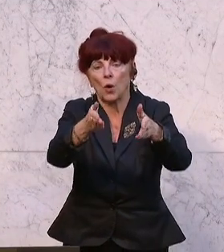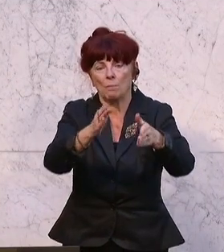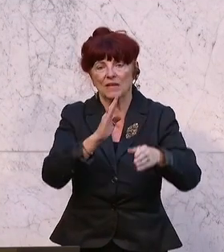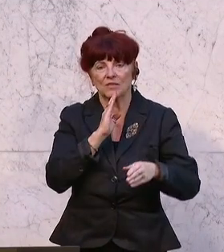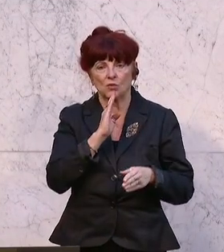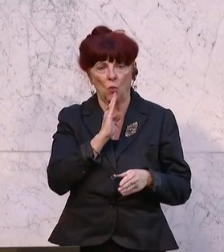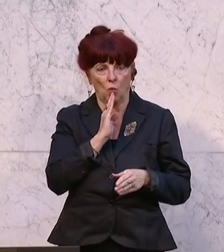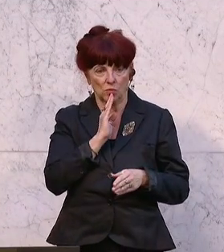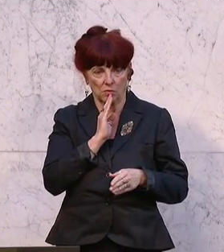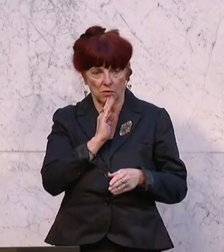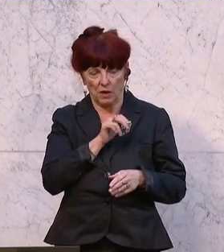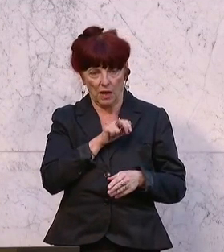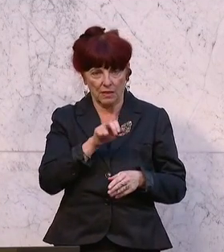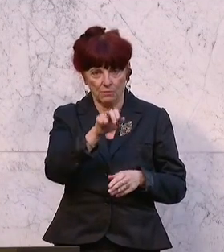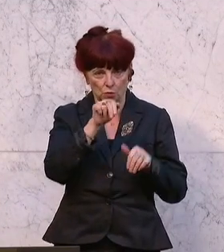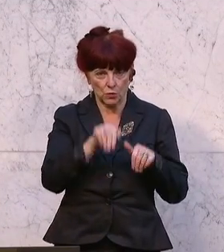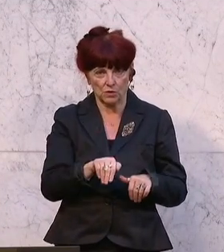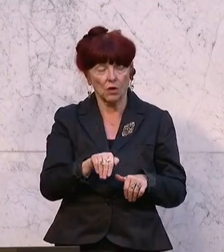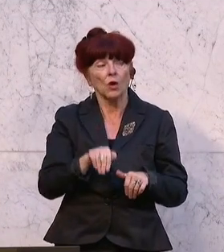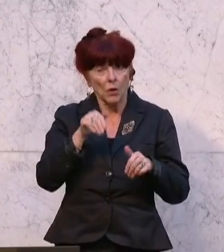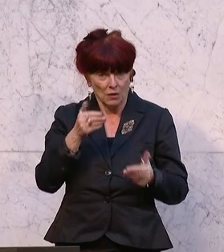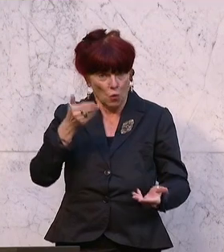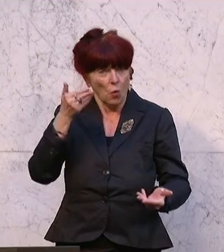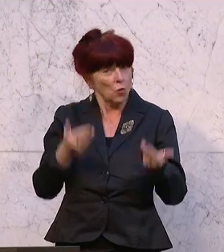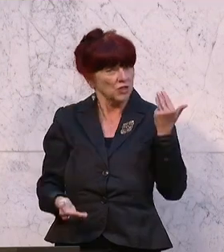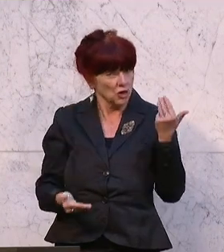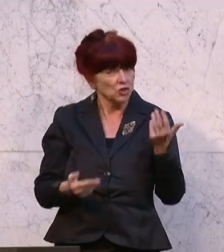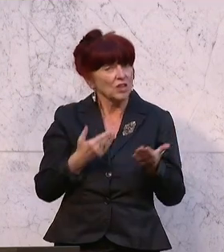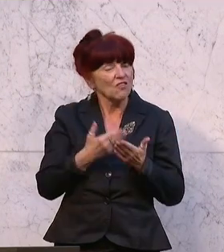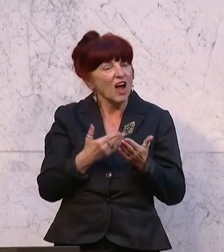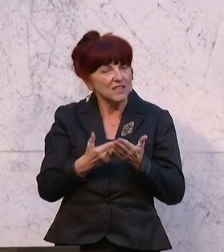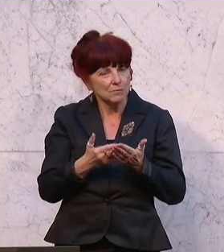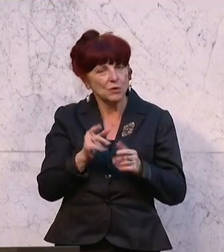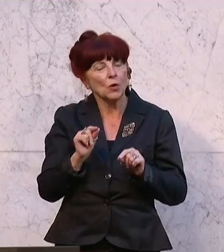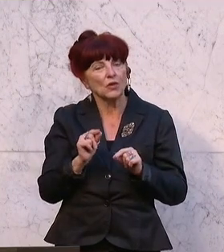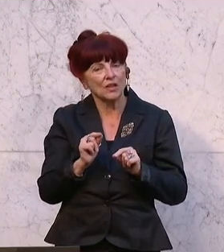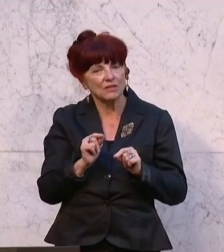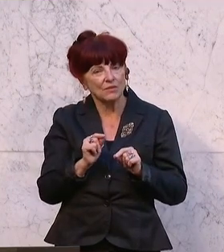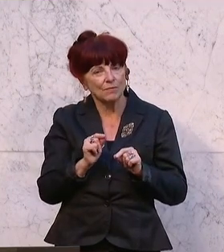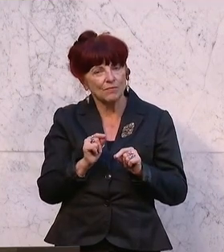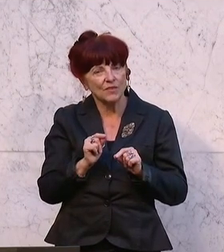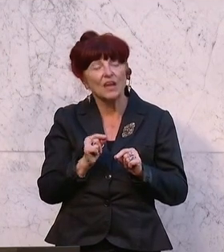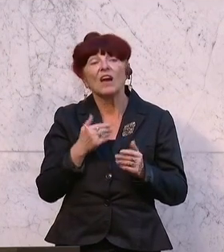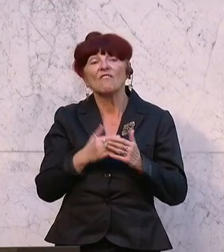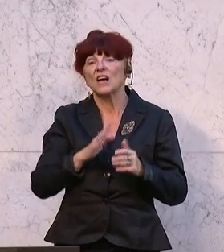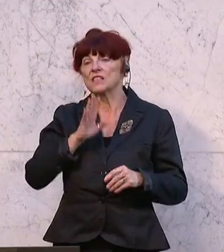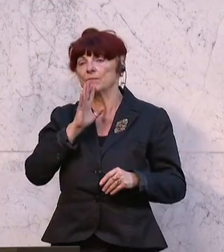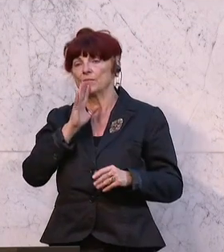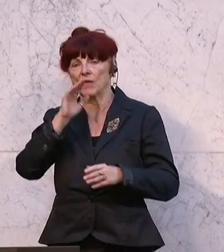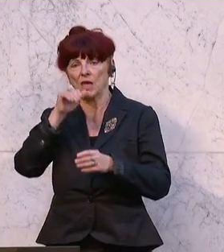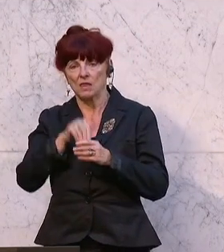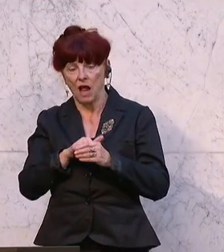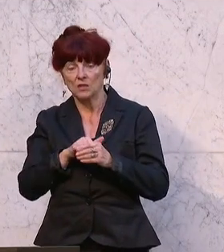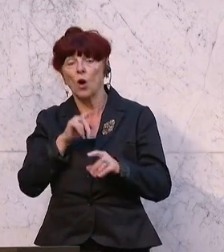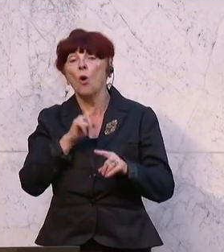ihr zweimal. Und damit ihr den Unterschied merkt, liebe Bevölkerung, was der Unterschied ist zwischen dem, was da geredet wird, und zwischen